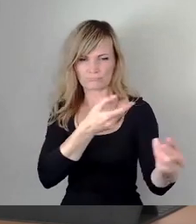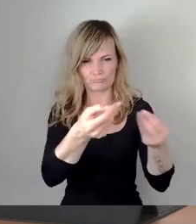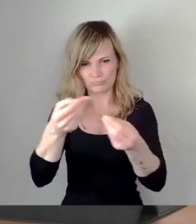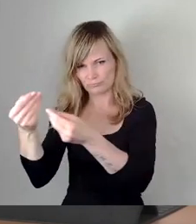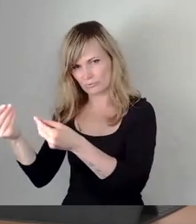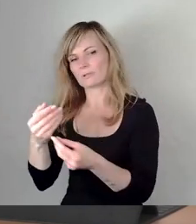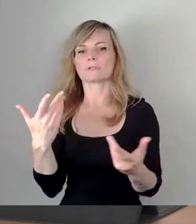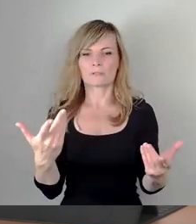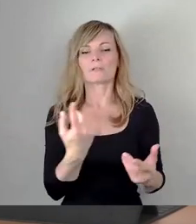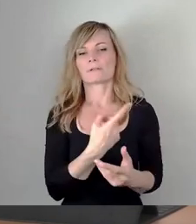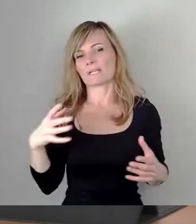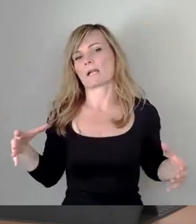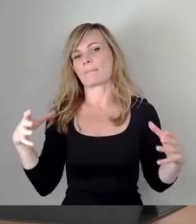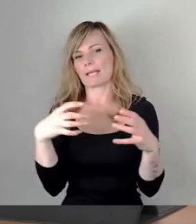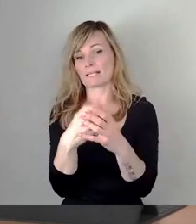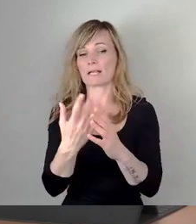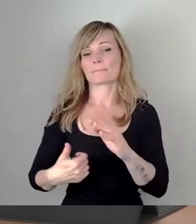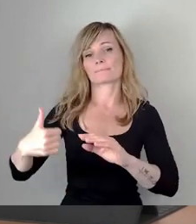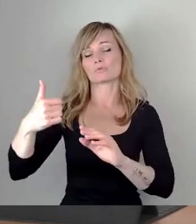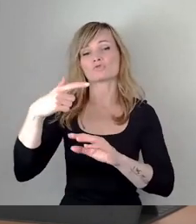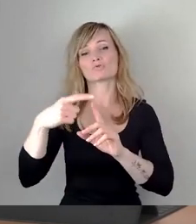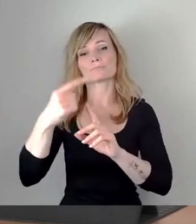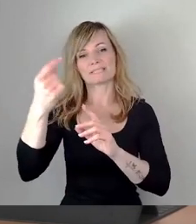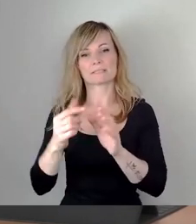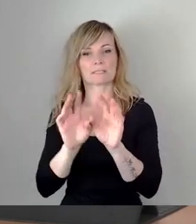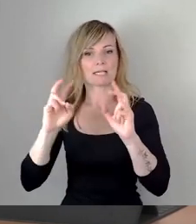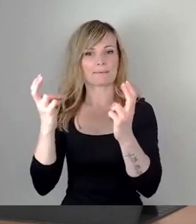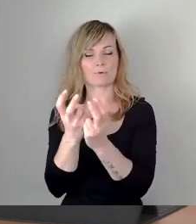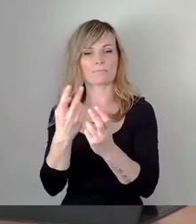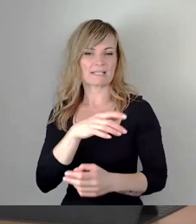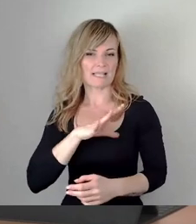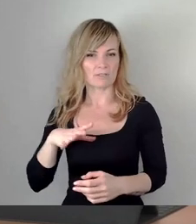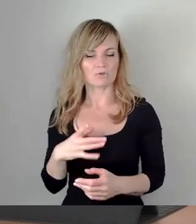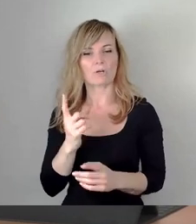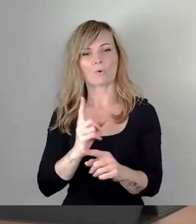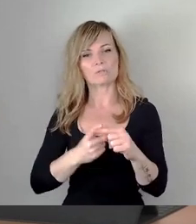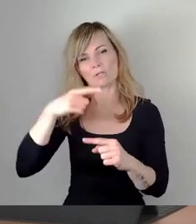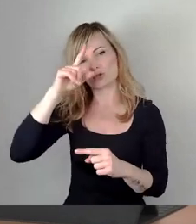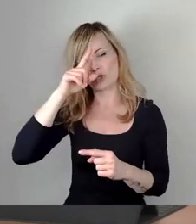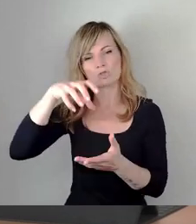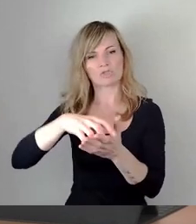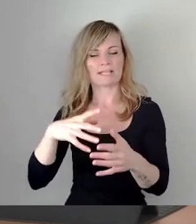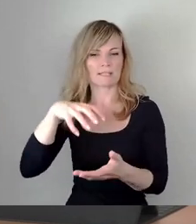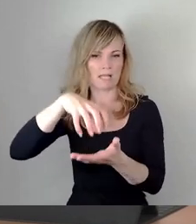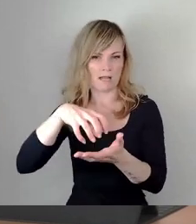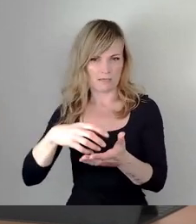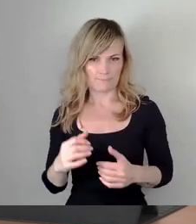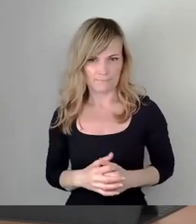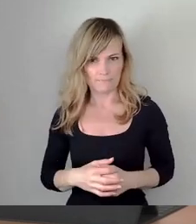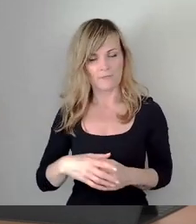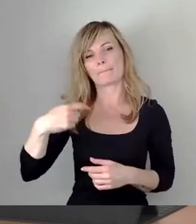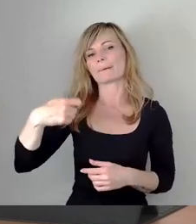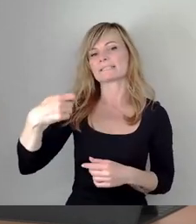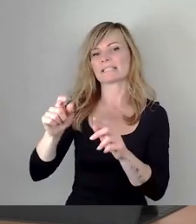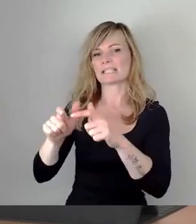Spitzenkremen des Sächsischen, des Deutschen Städtetages mit. Ich selber da auch im Präsidium. Viele der Kollegen sind in den